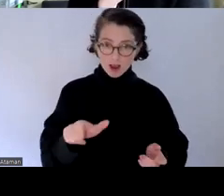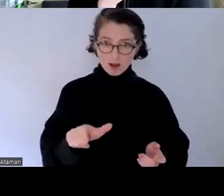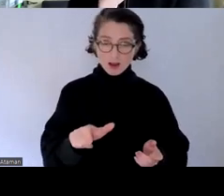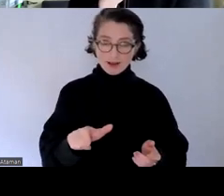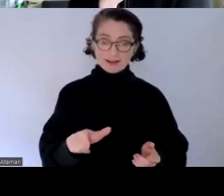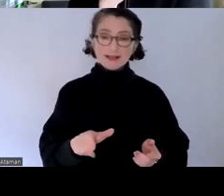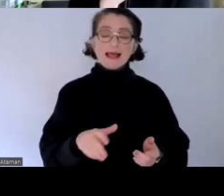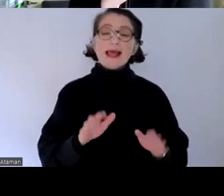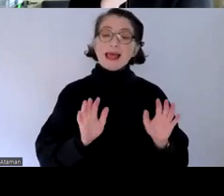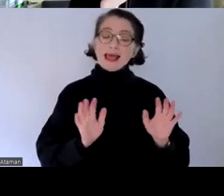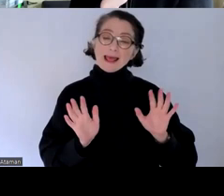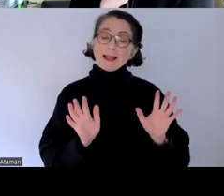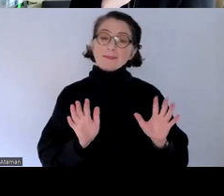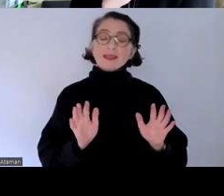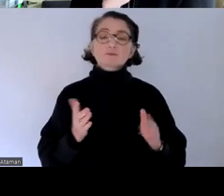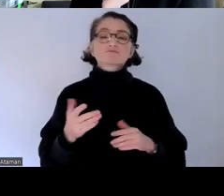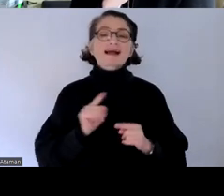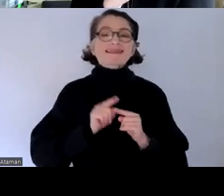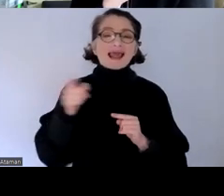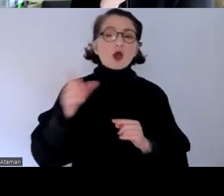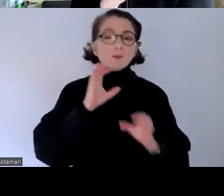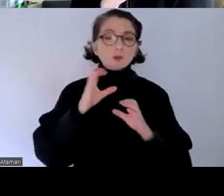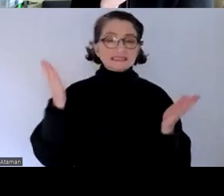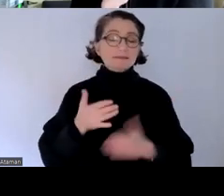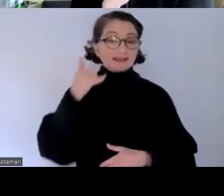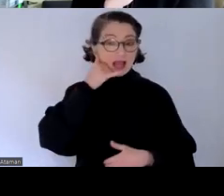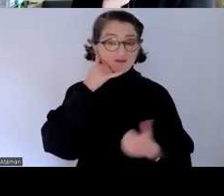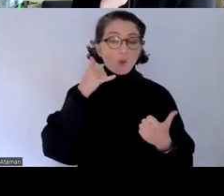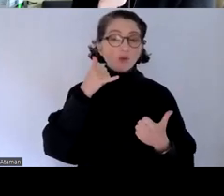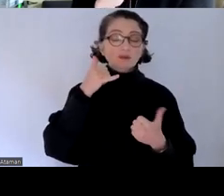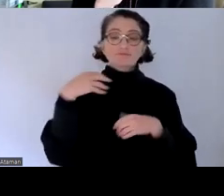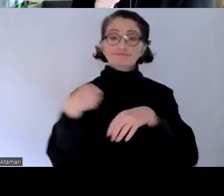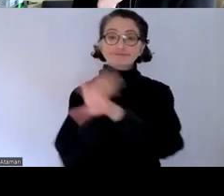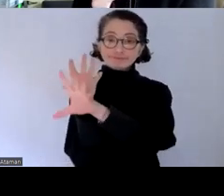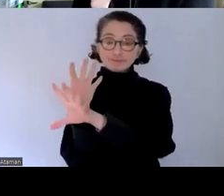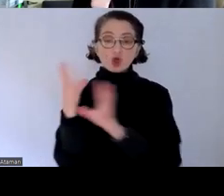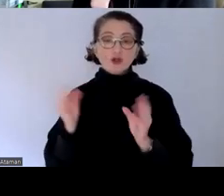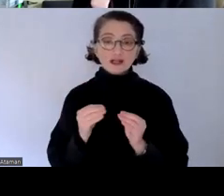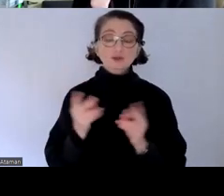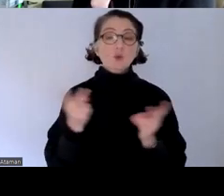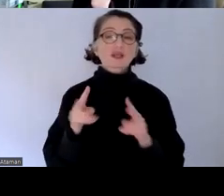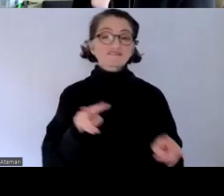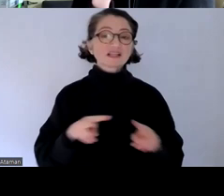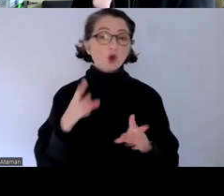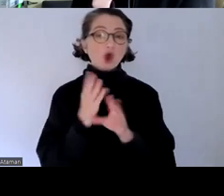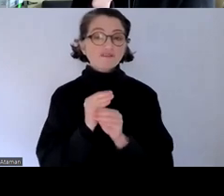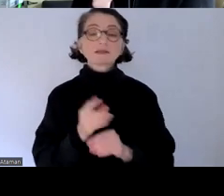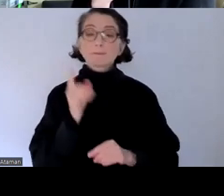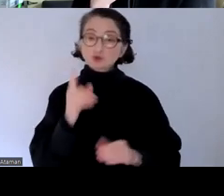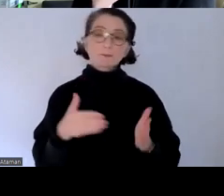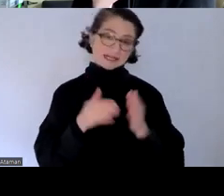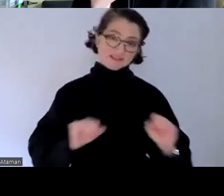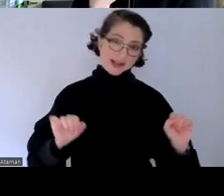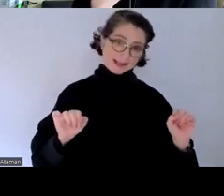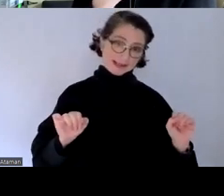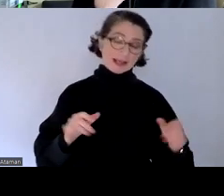dass also telekommunikationsdienste wie telefonen audiokonferenzen aber auch videokonferenzen barrierefrei sein müssen bei den